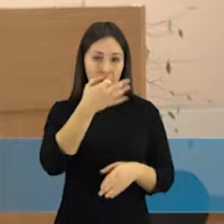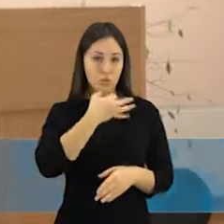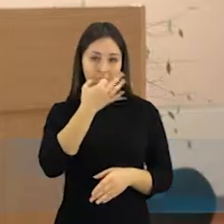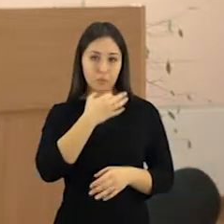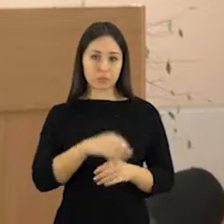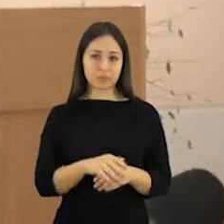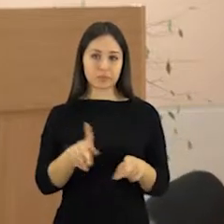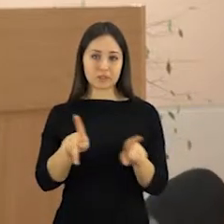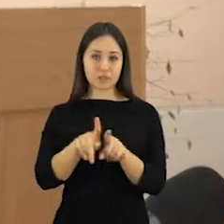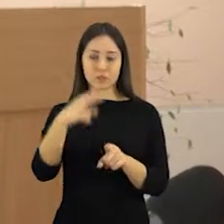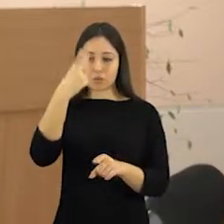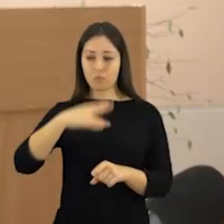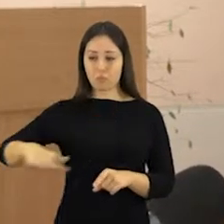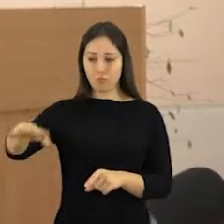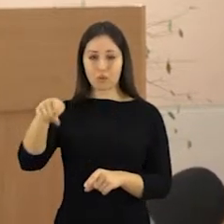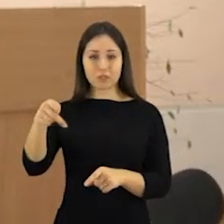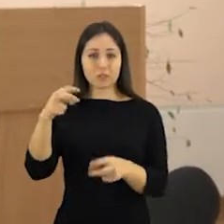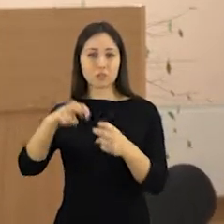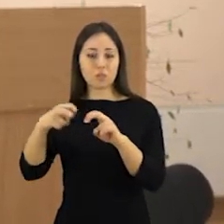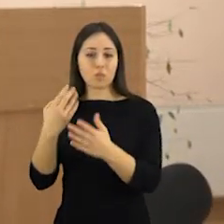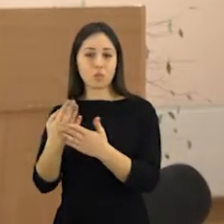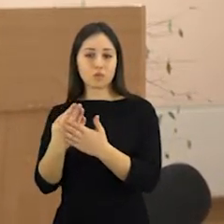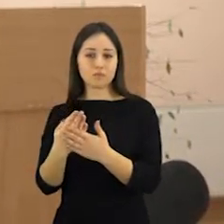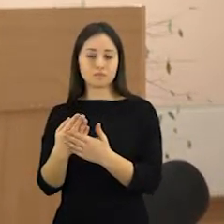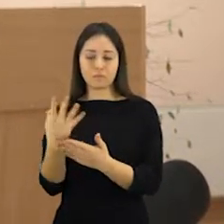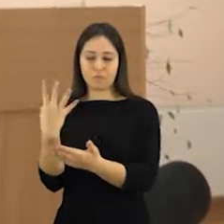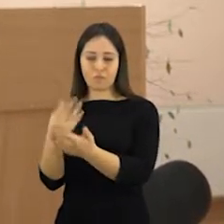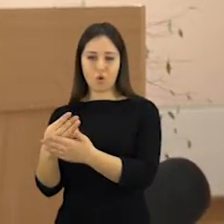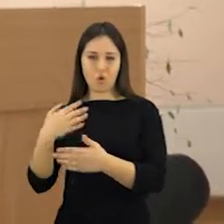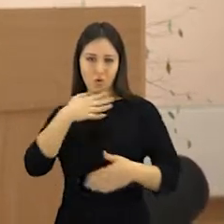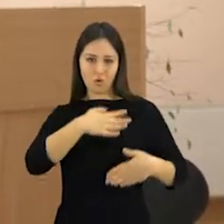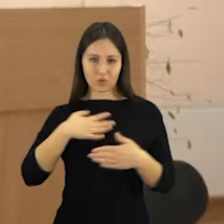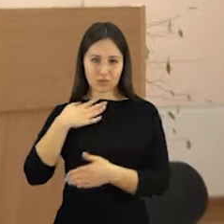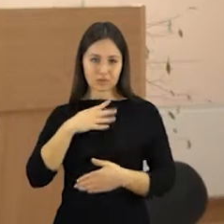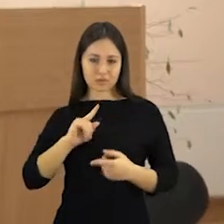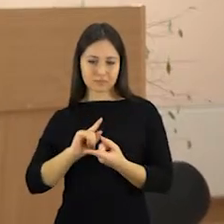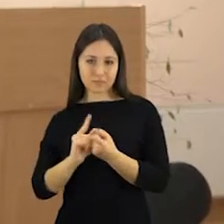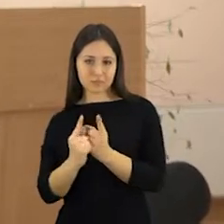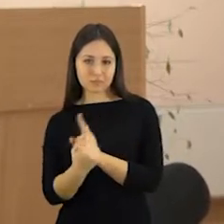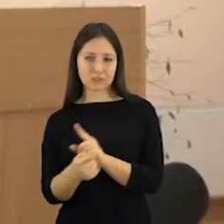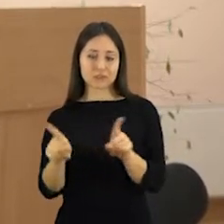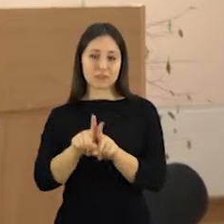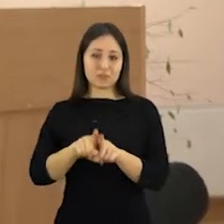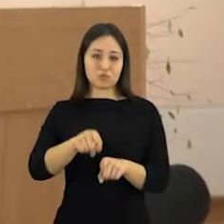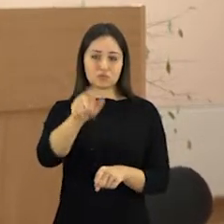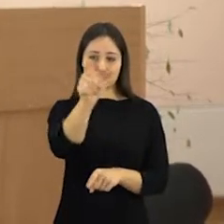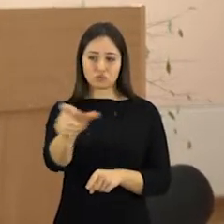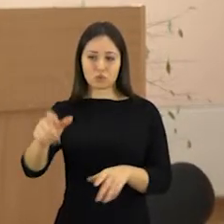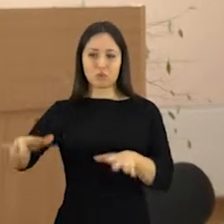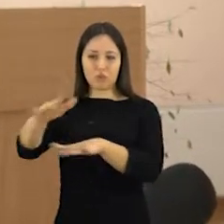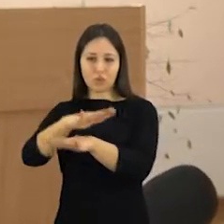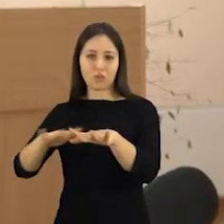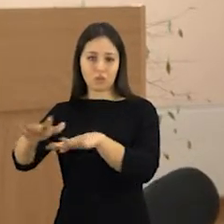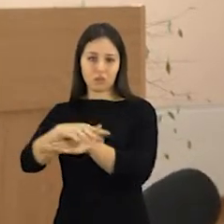imuninė sistema ir paaugliai dėl savo amžiaus, dėl brendimo pokyčių, dėl dažnų buvimo susibūrimo